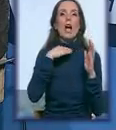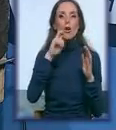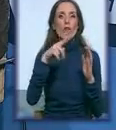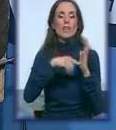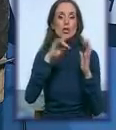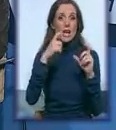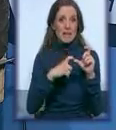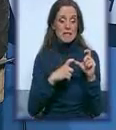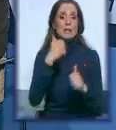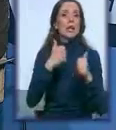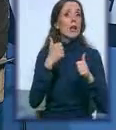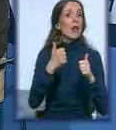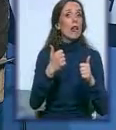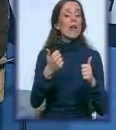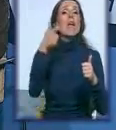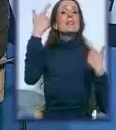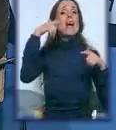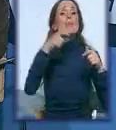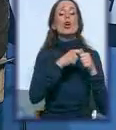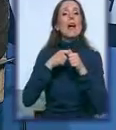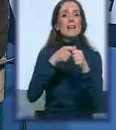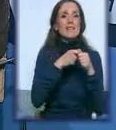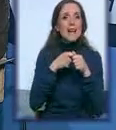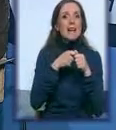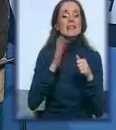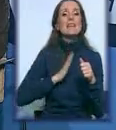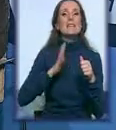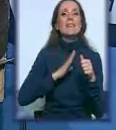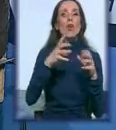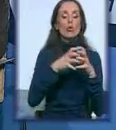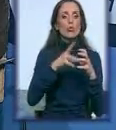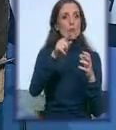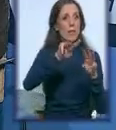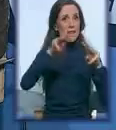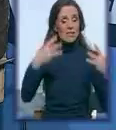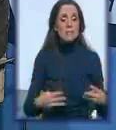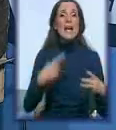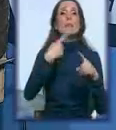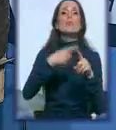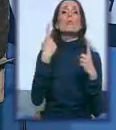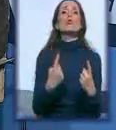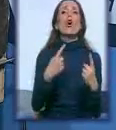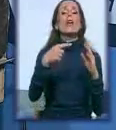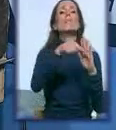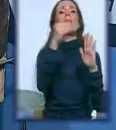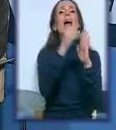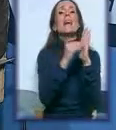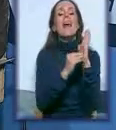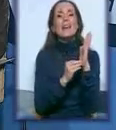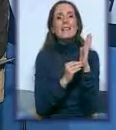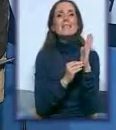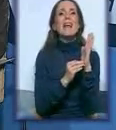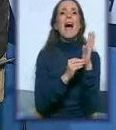ili sajam organizacije cilinog društva i taj sajt, onda imamo i registar gde mogu udruženja da se registruje da bi pratili njihove aktivnosti.